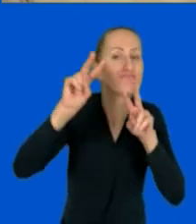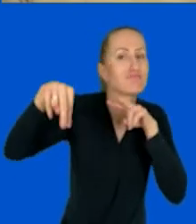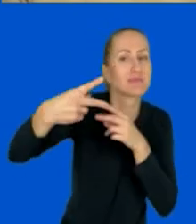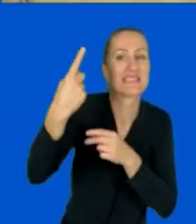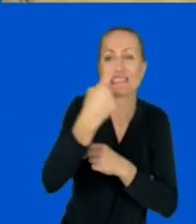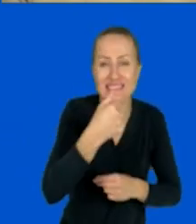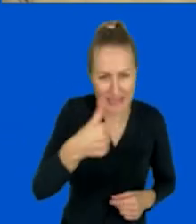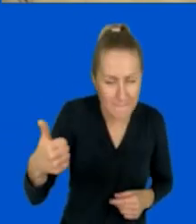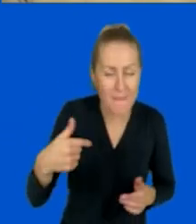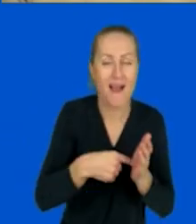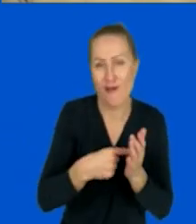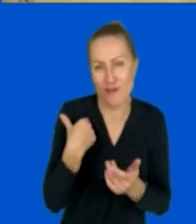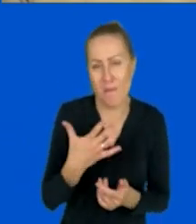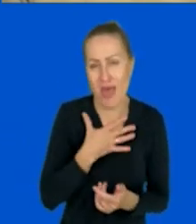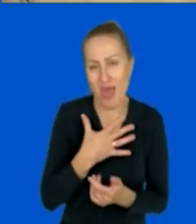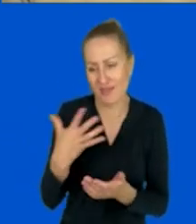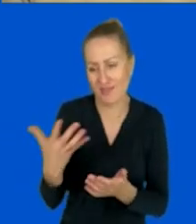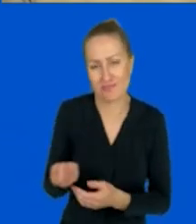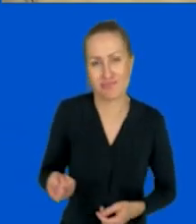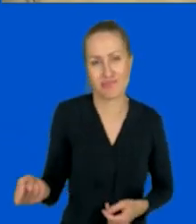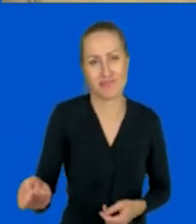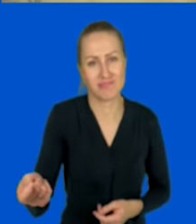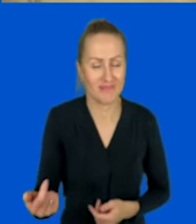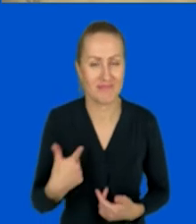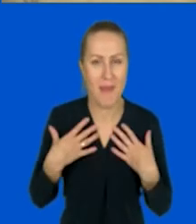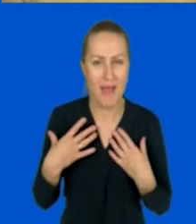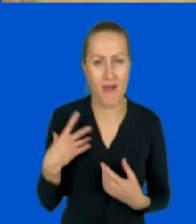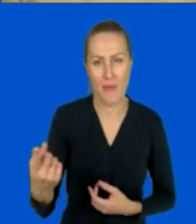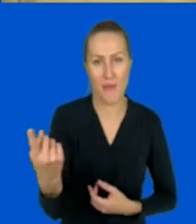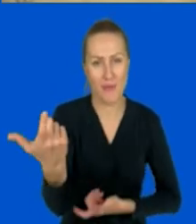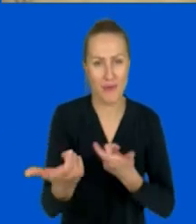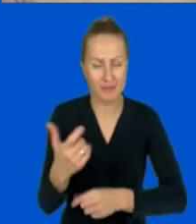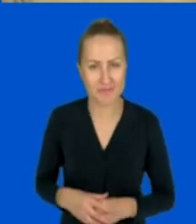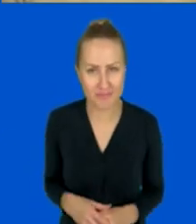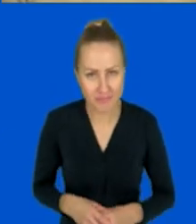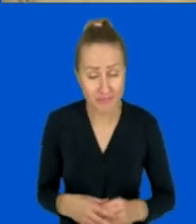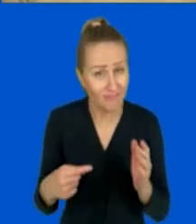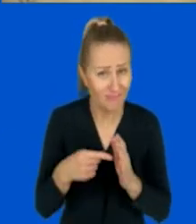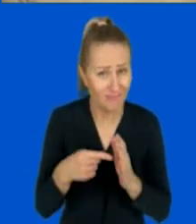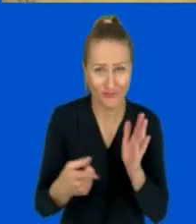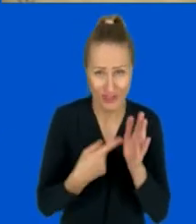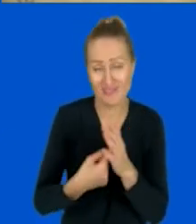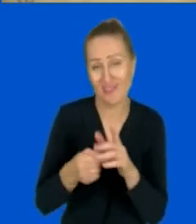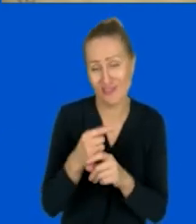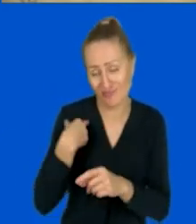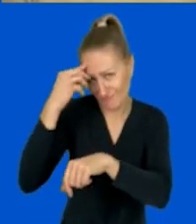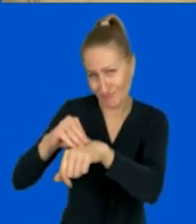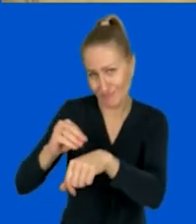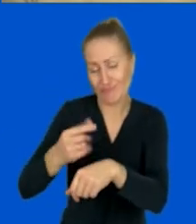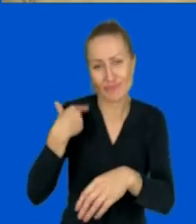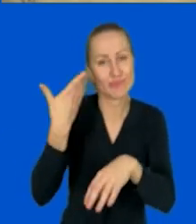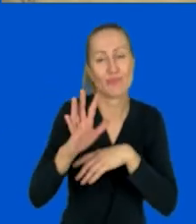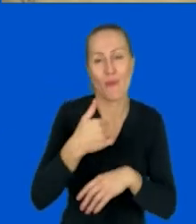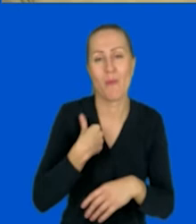po prostu robię to, wykorzystuję tę sytuację, jeżeli z psem. No i o tym też często mówię, że się spóźniłam. No właśnie, Ewa